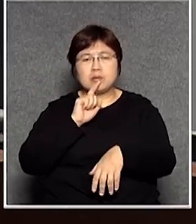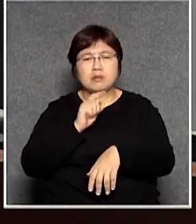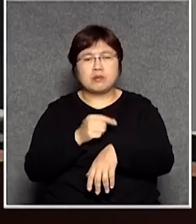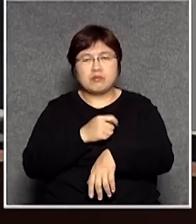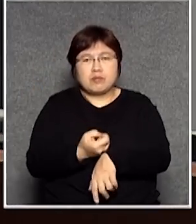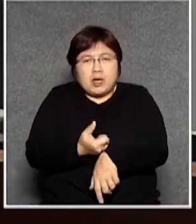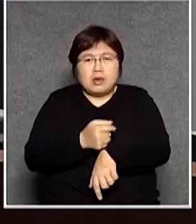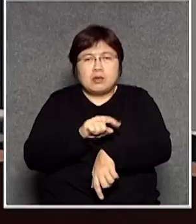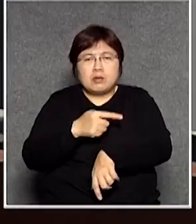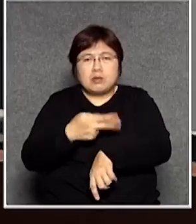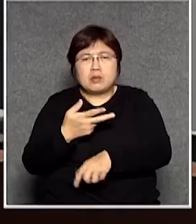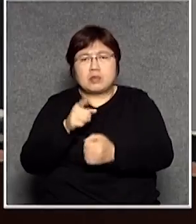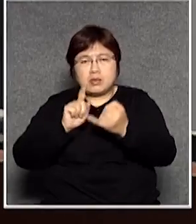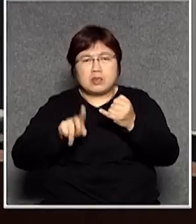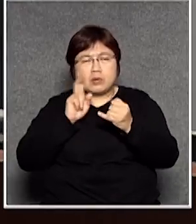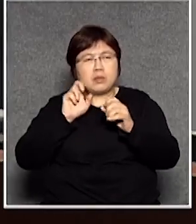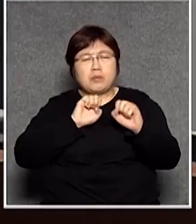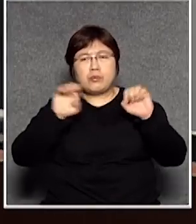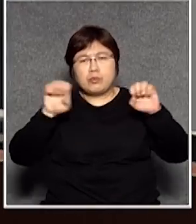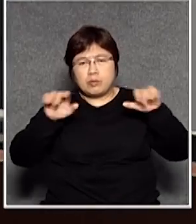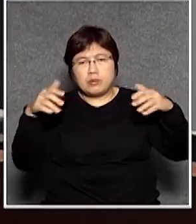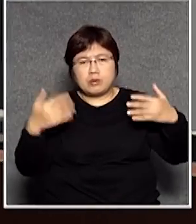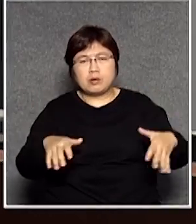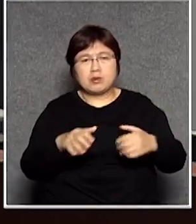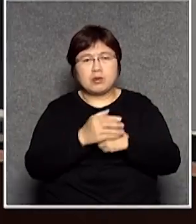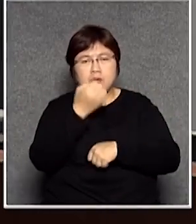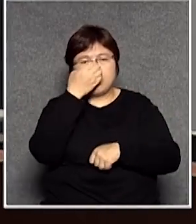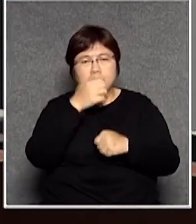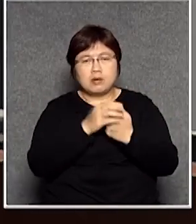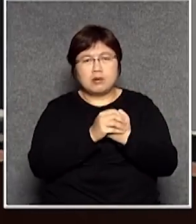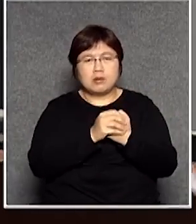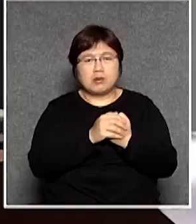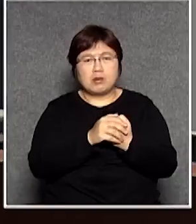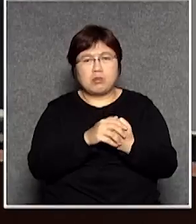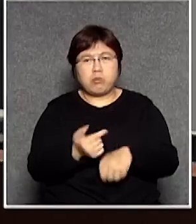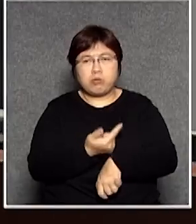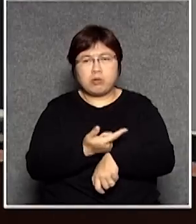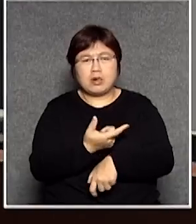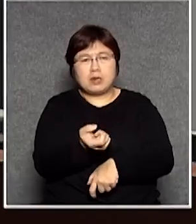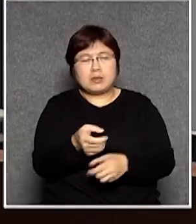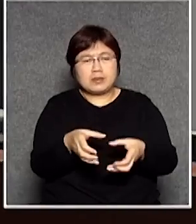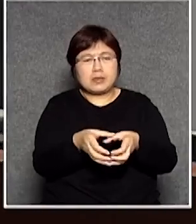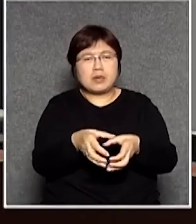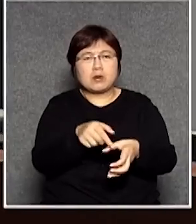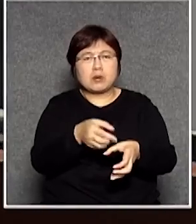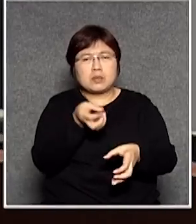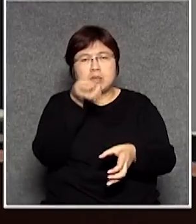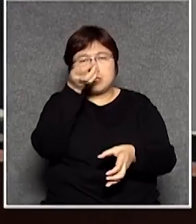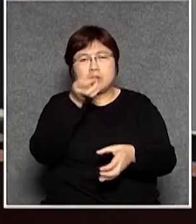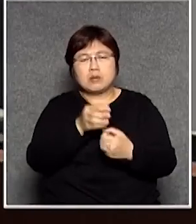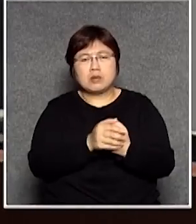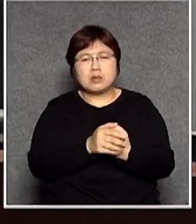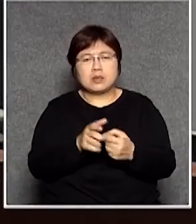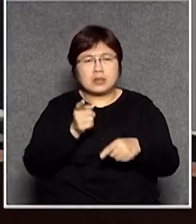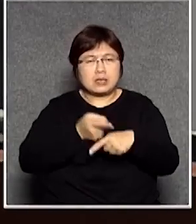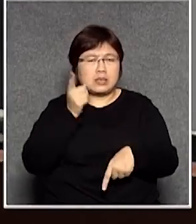呢 結果都幾乎是出來了但是香港呢搞這麼久 一個這麼小的香港搞成這樣 簡直就是收